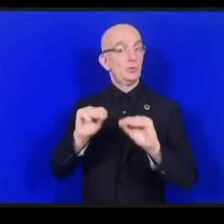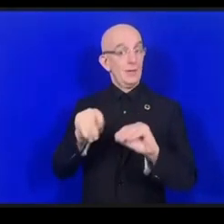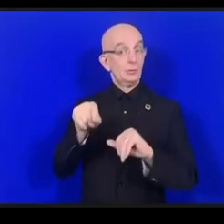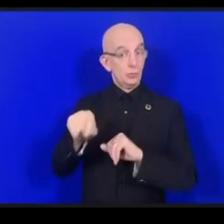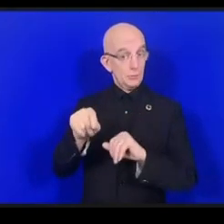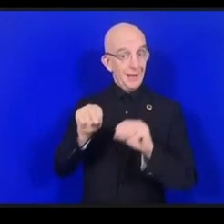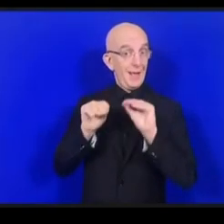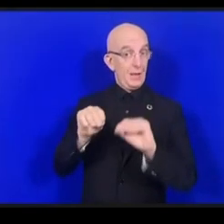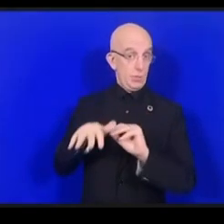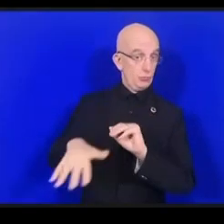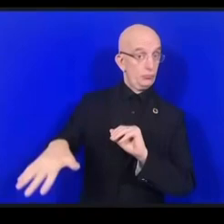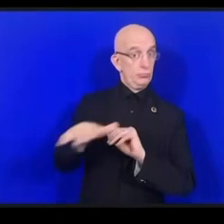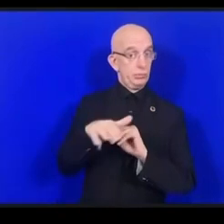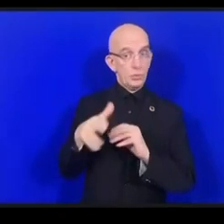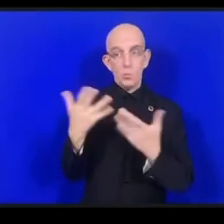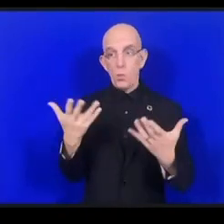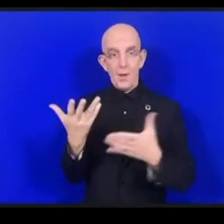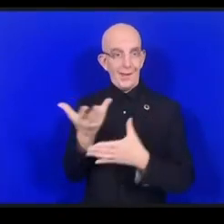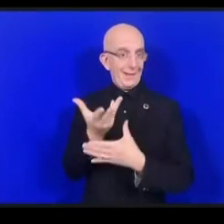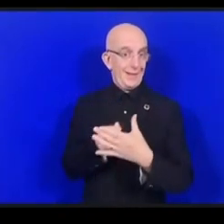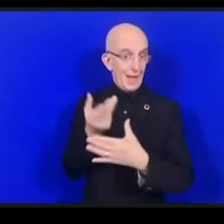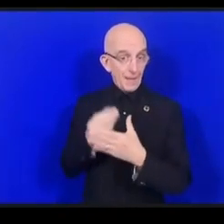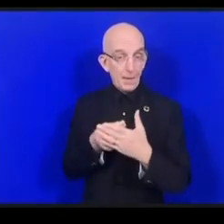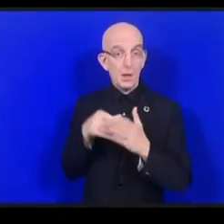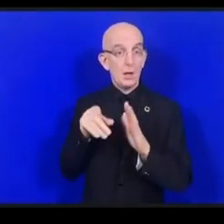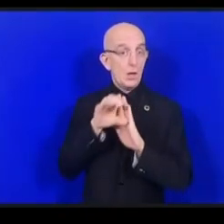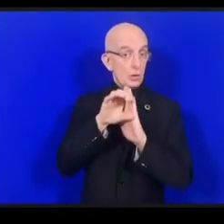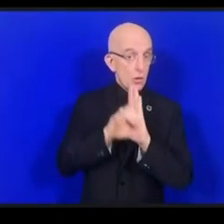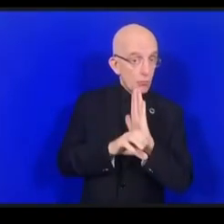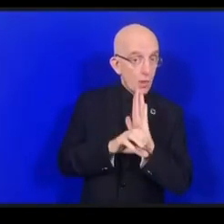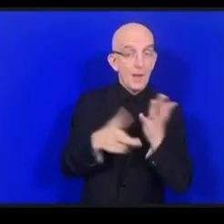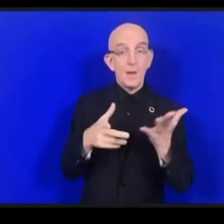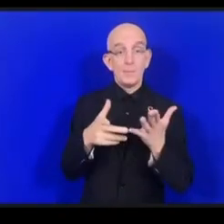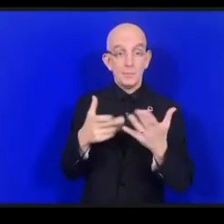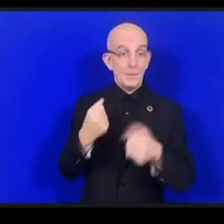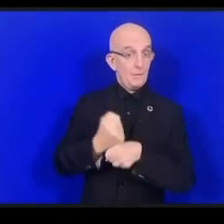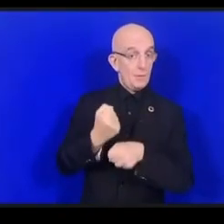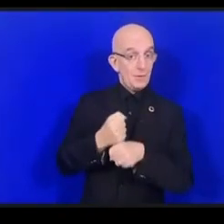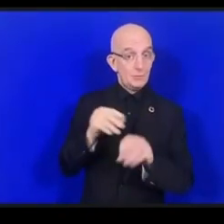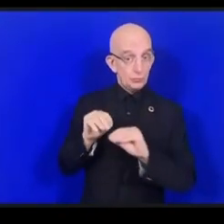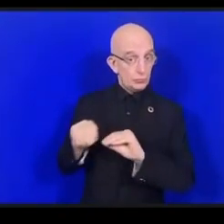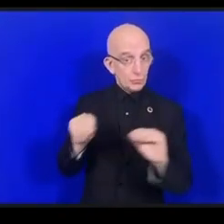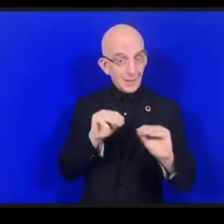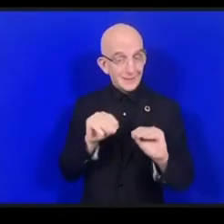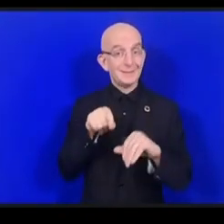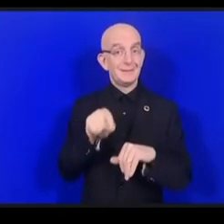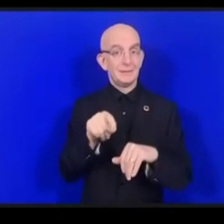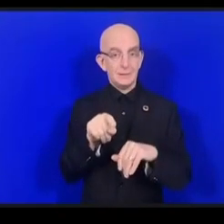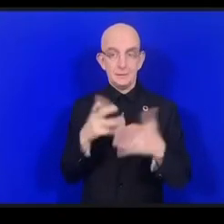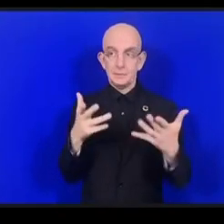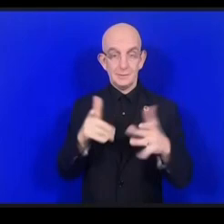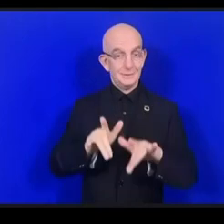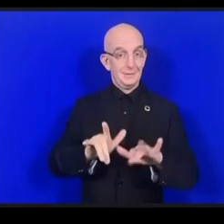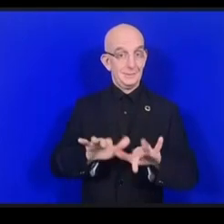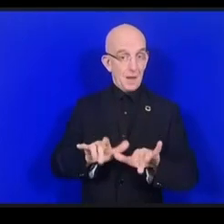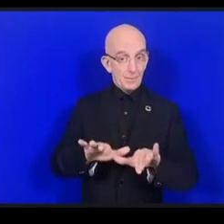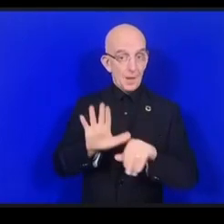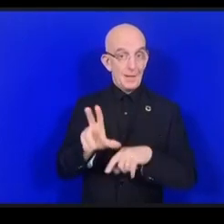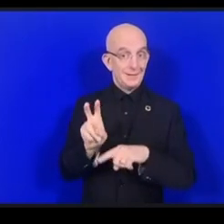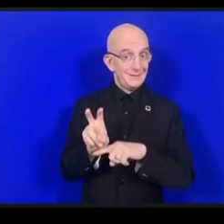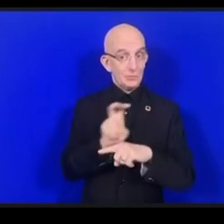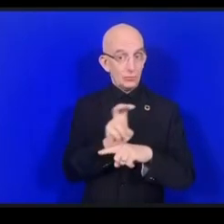الصغرات الموجودة في برامج التدريس وكذلك التدريبات المهنية المتعلقة